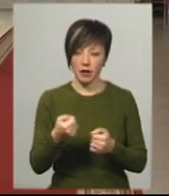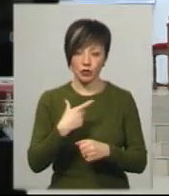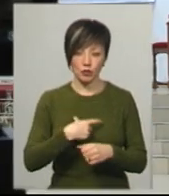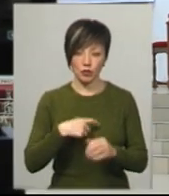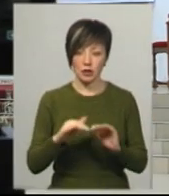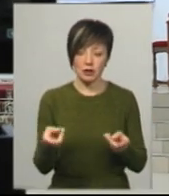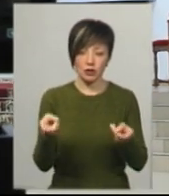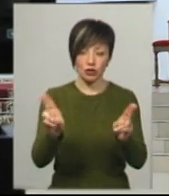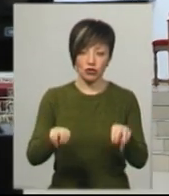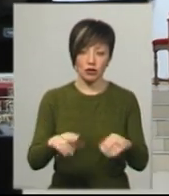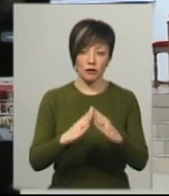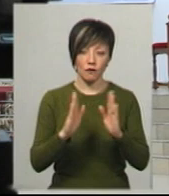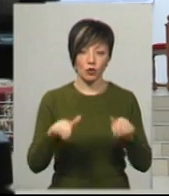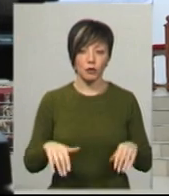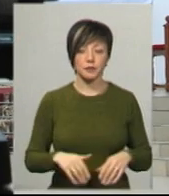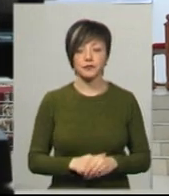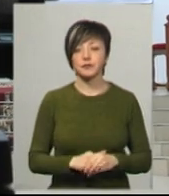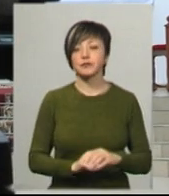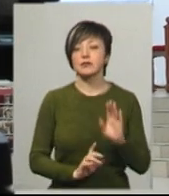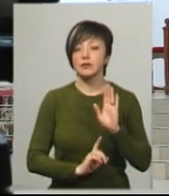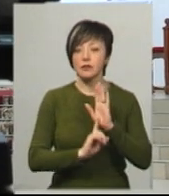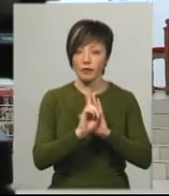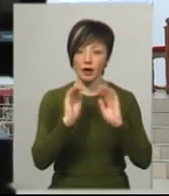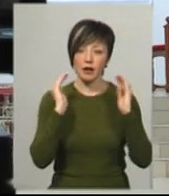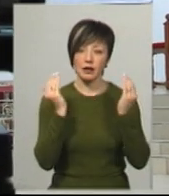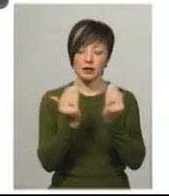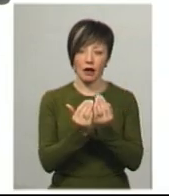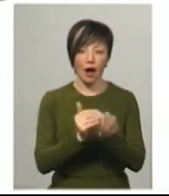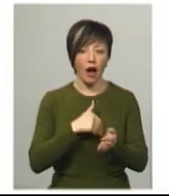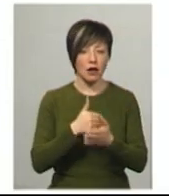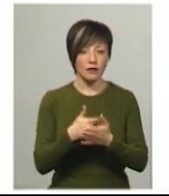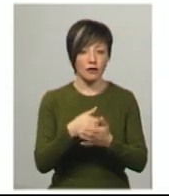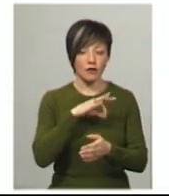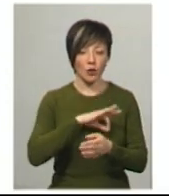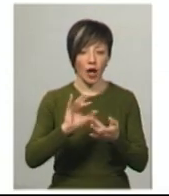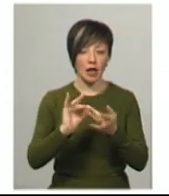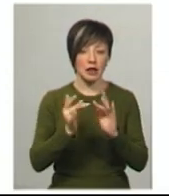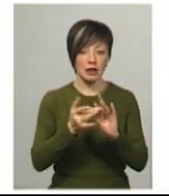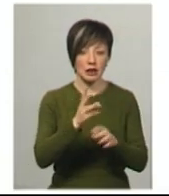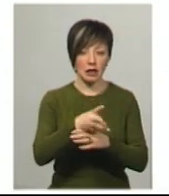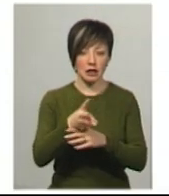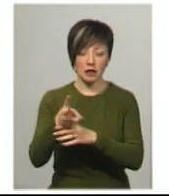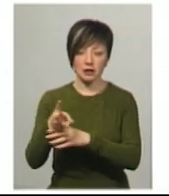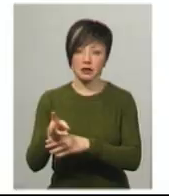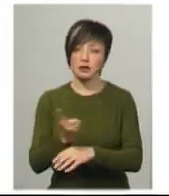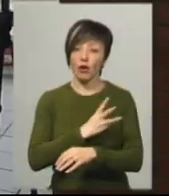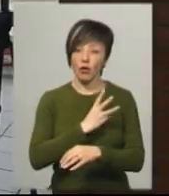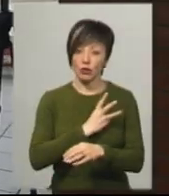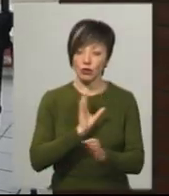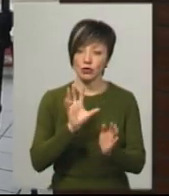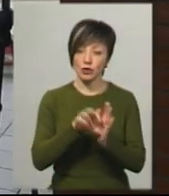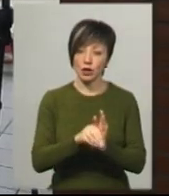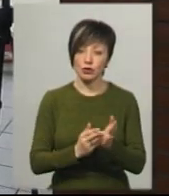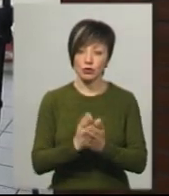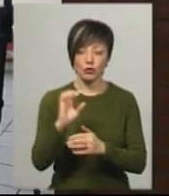залишалися вдома. З початком карантину хмельницькі римокатолики стали активно використовувати інтернет. Заохочуємо парафіян долучатися